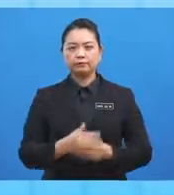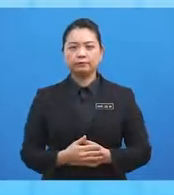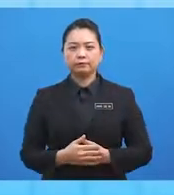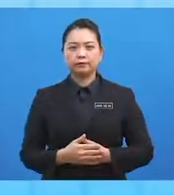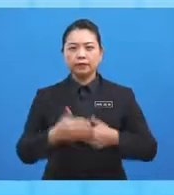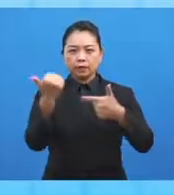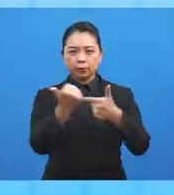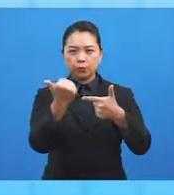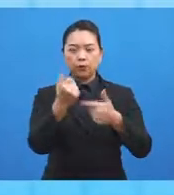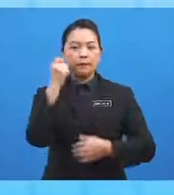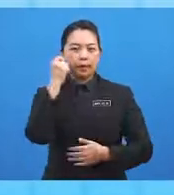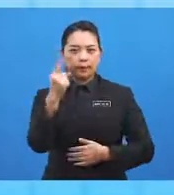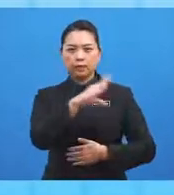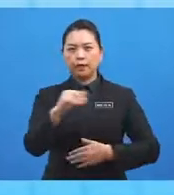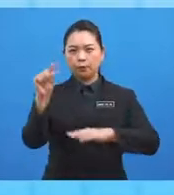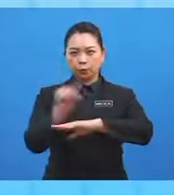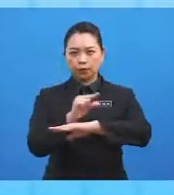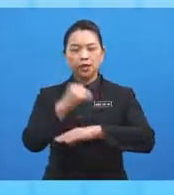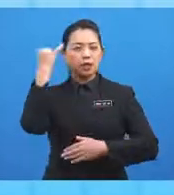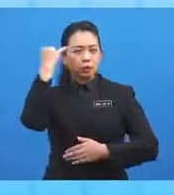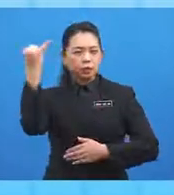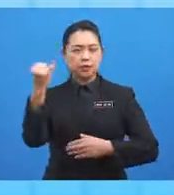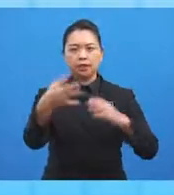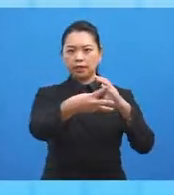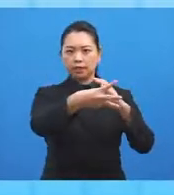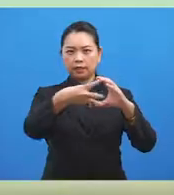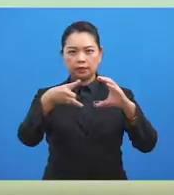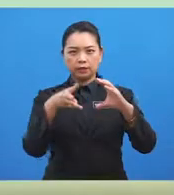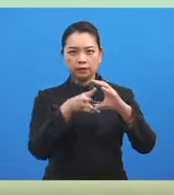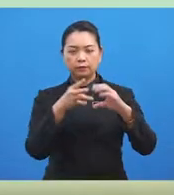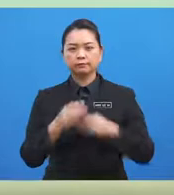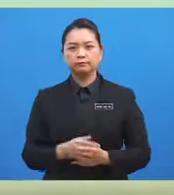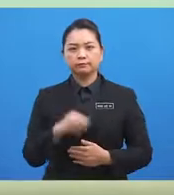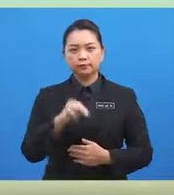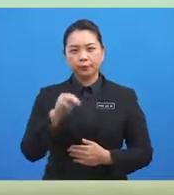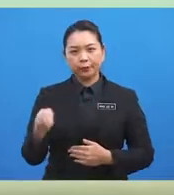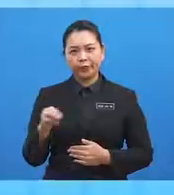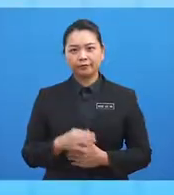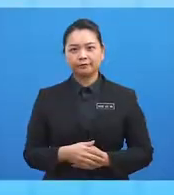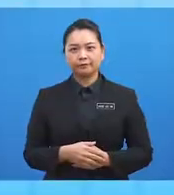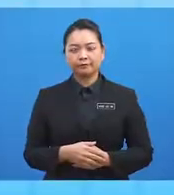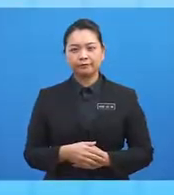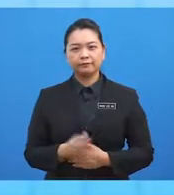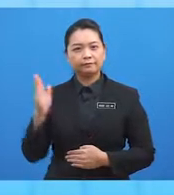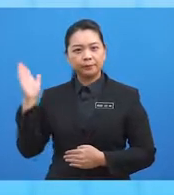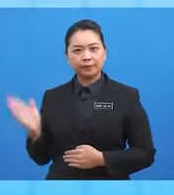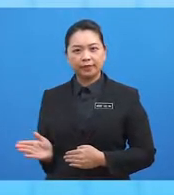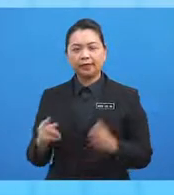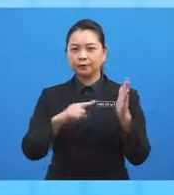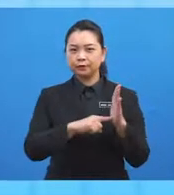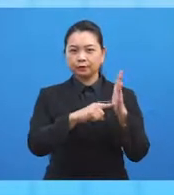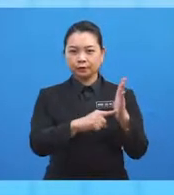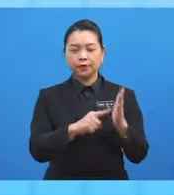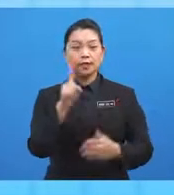memahami dan menggunakan konsep latitude. Murid-murid, paparan menunjukkan